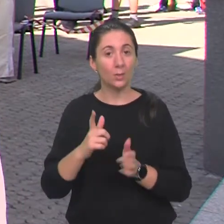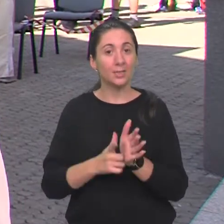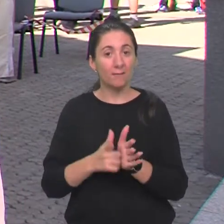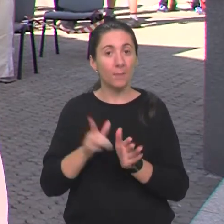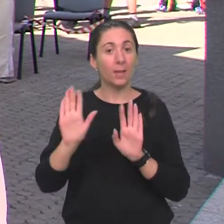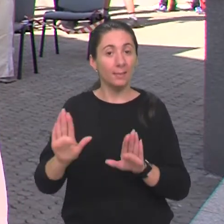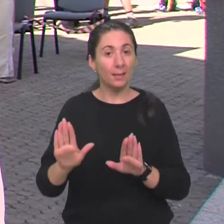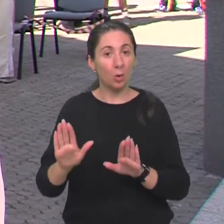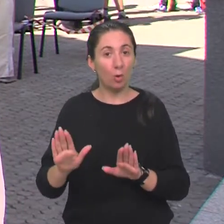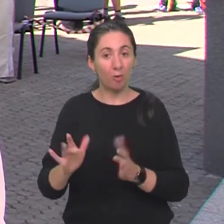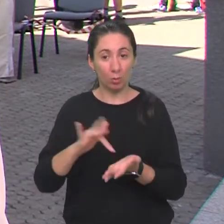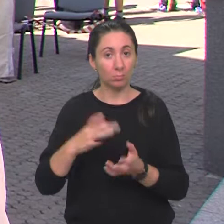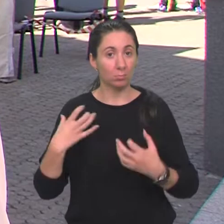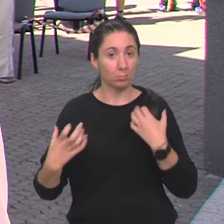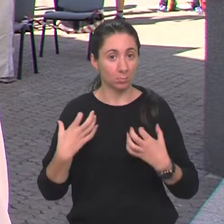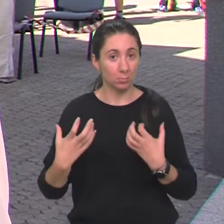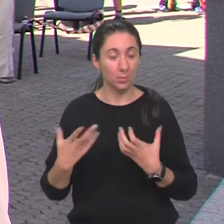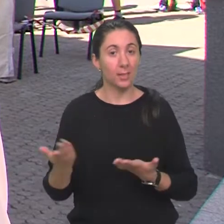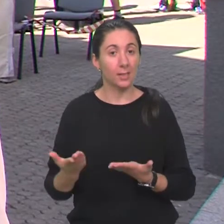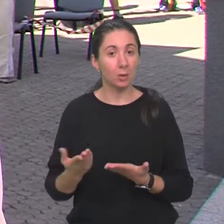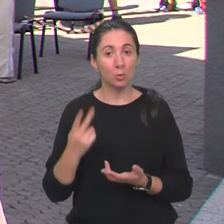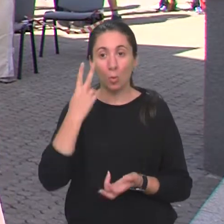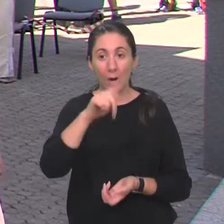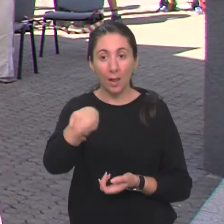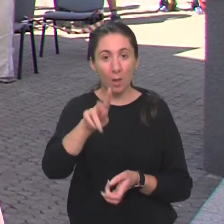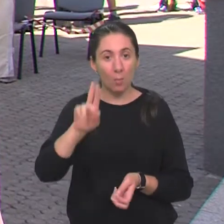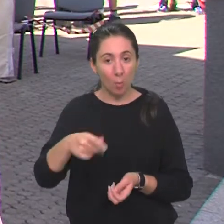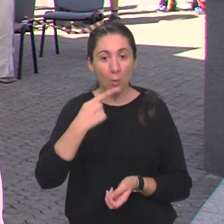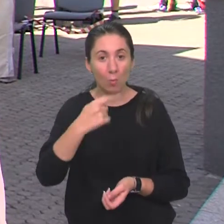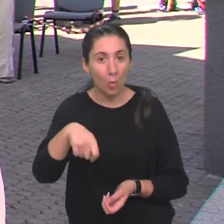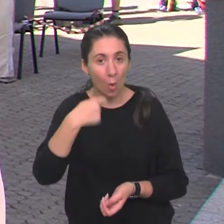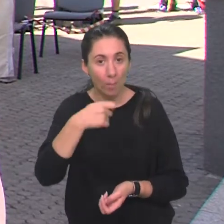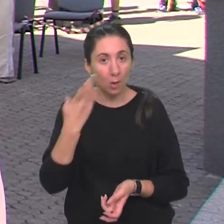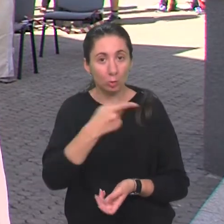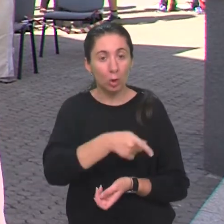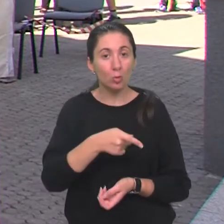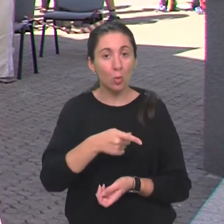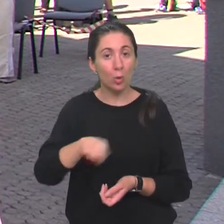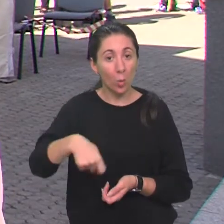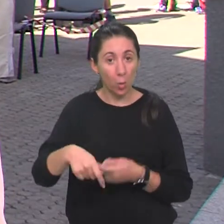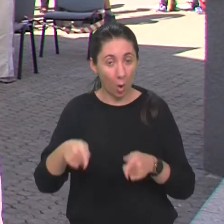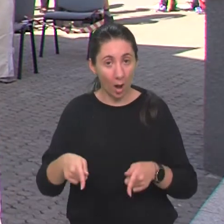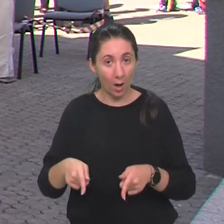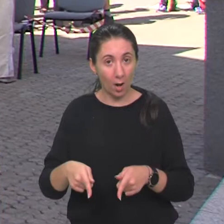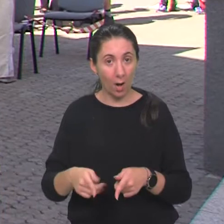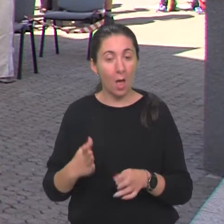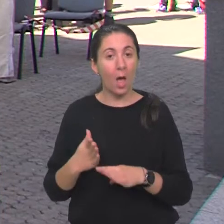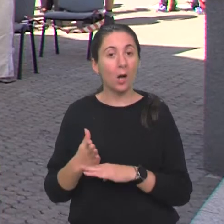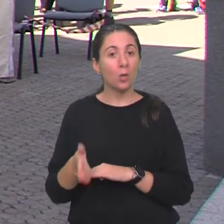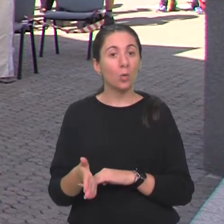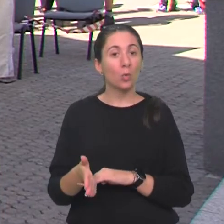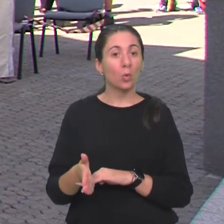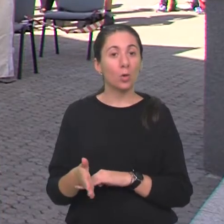njihovog nastupa, gdje su gledatelji mogli kušati hranu koju su oni kuhali, a kroz